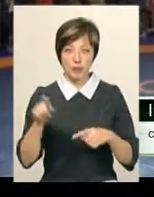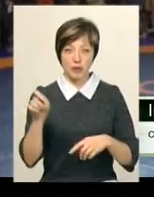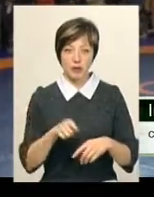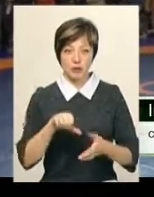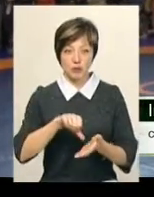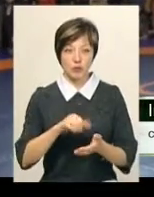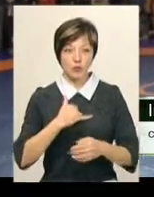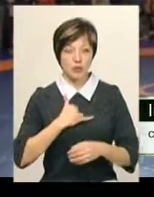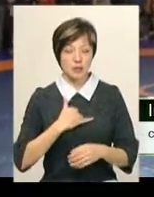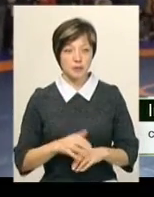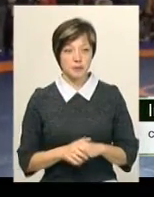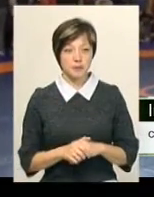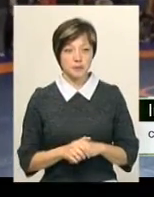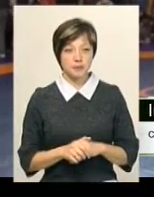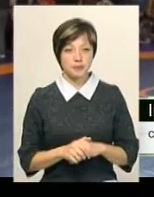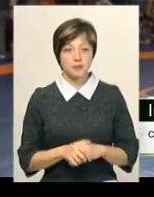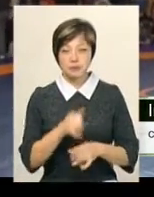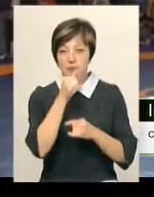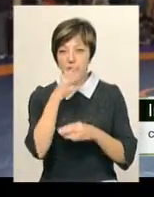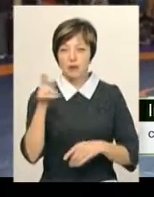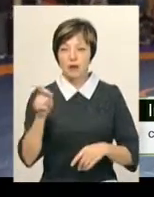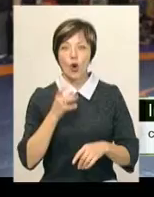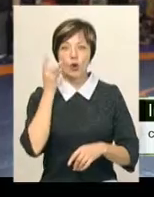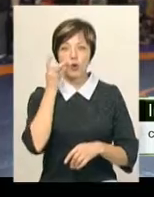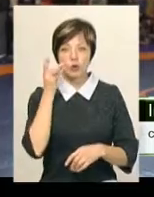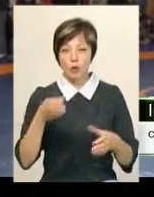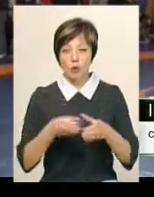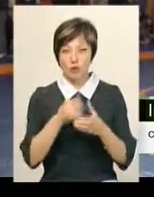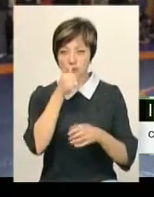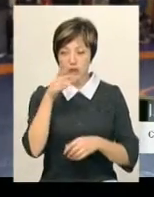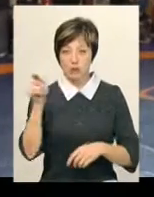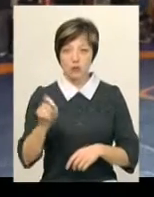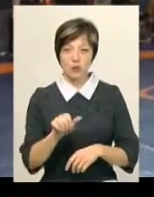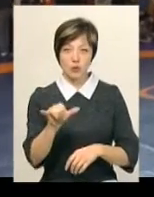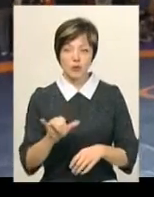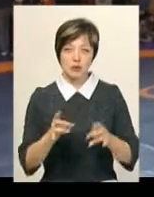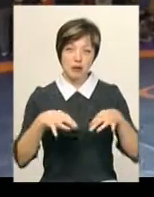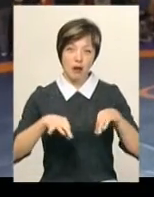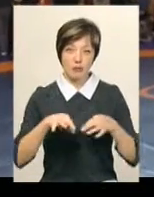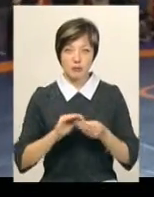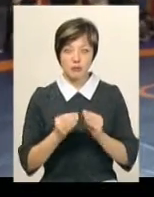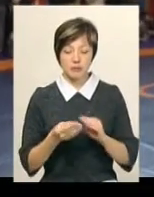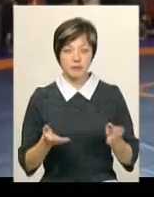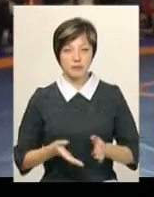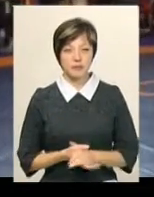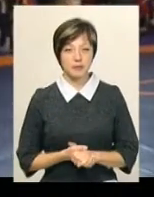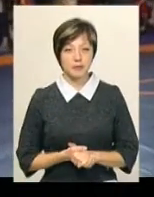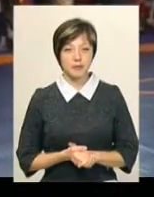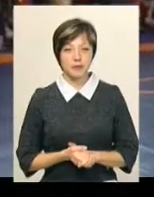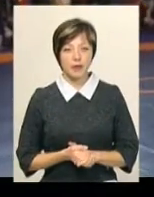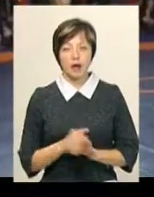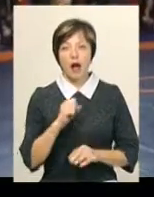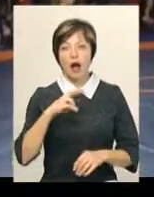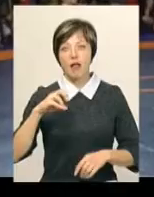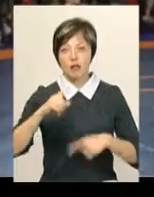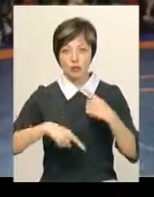бере участь. Ми само не змогли приїхати, мала бути ще румунська команда, але щось з транспортом не приїхали, але